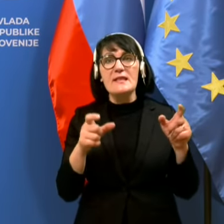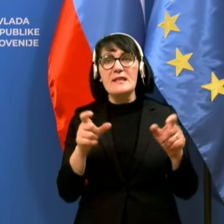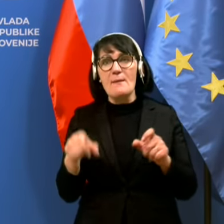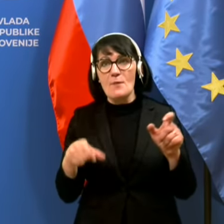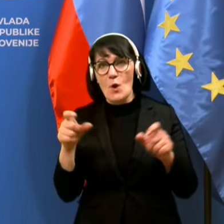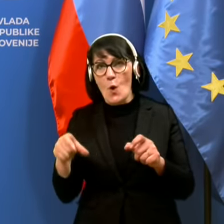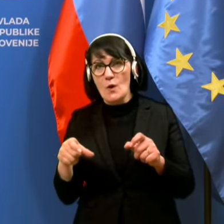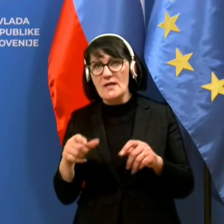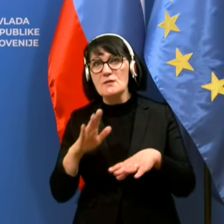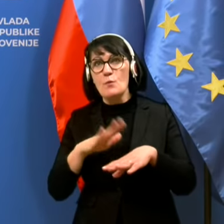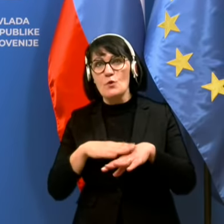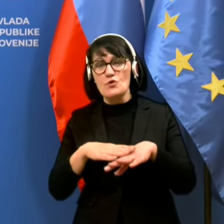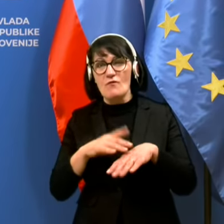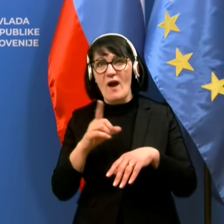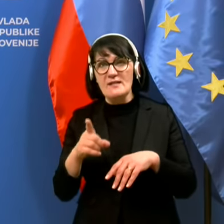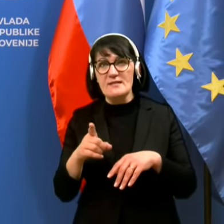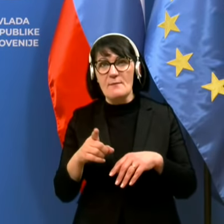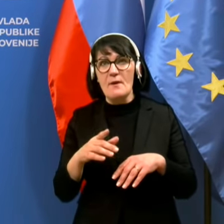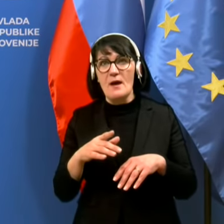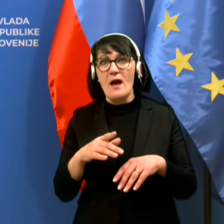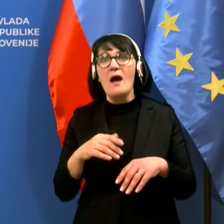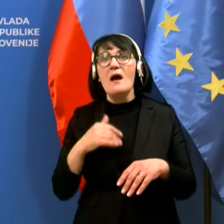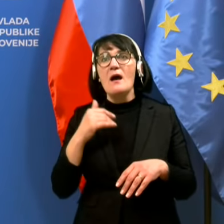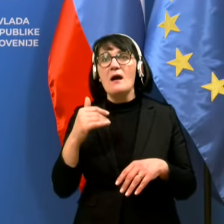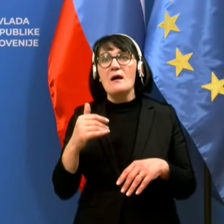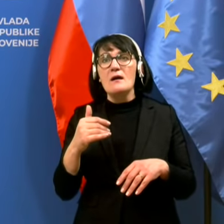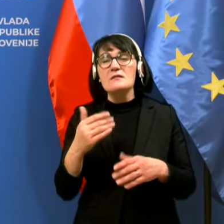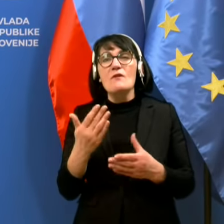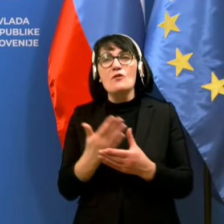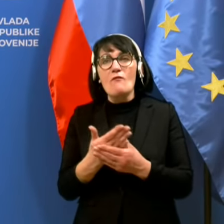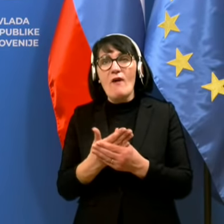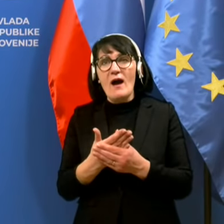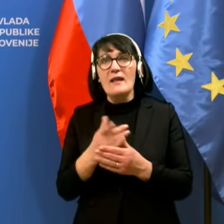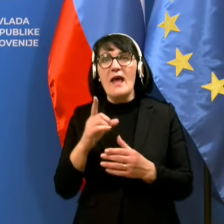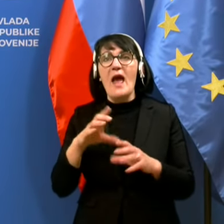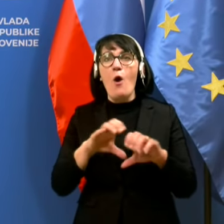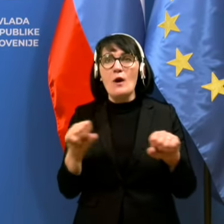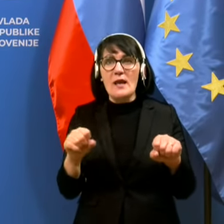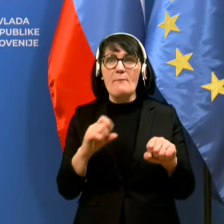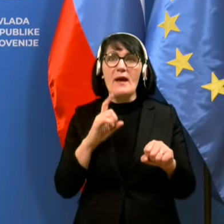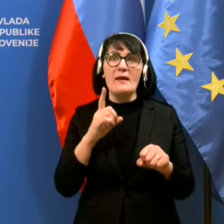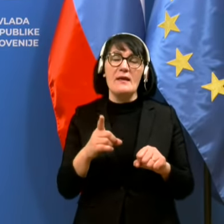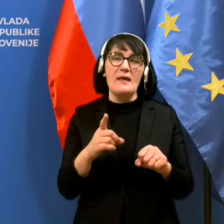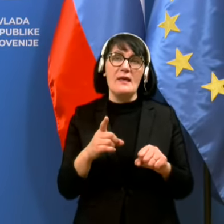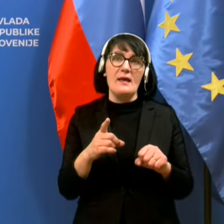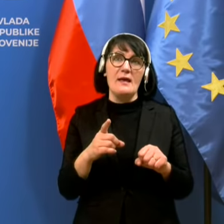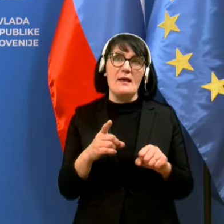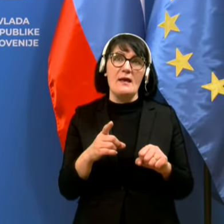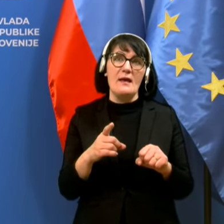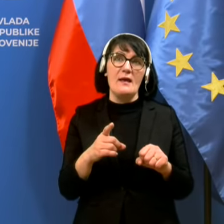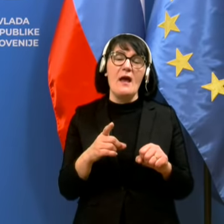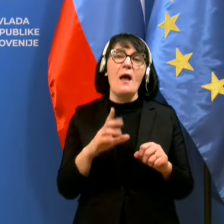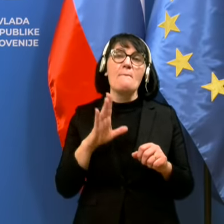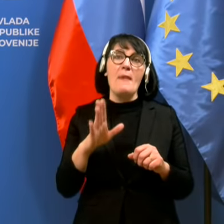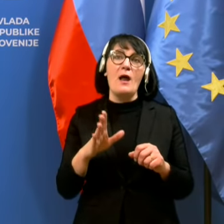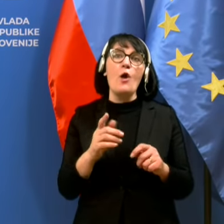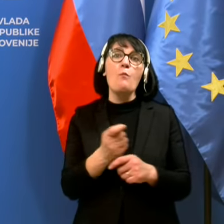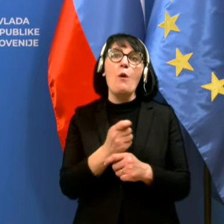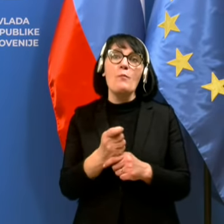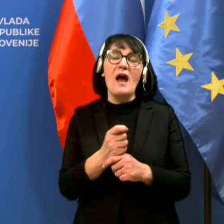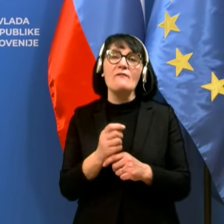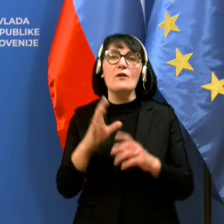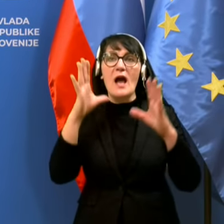ene ukrepe, ki nekako tudi, dajmo reči, bajpasirajo ta klasičen semafor. Dajmo, da smo epidemiologi